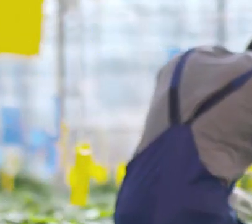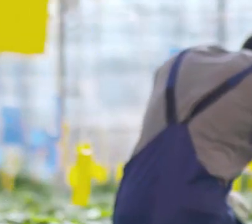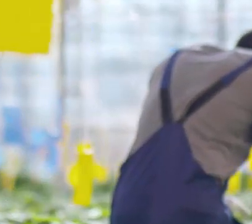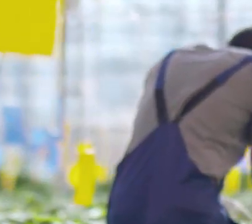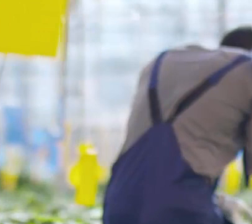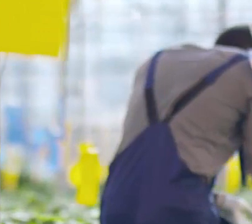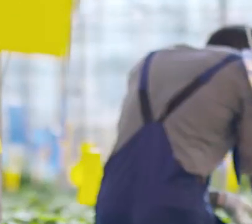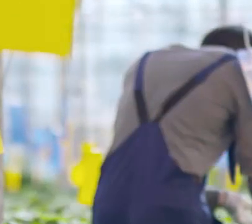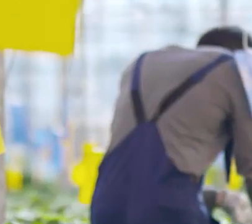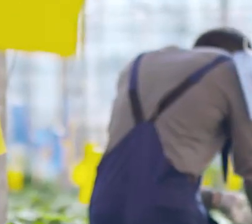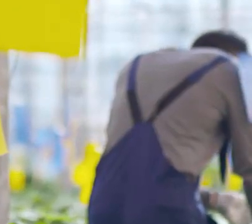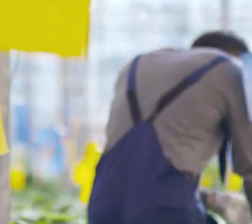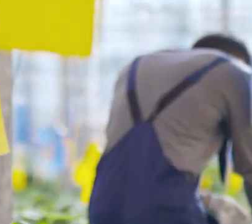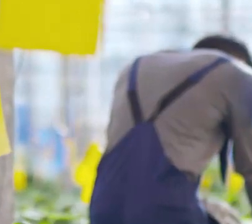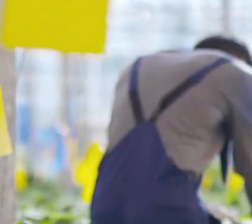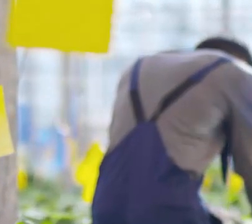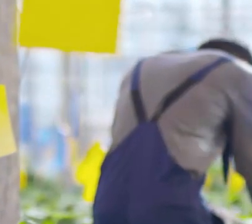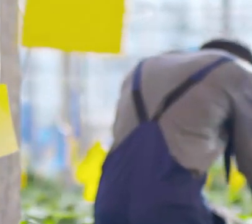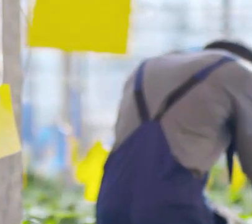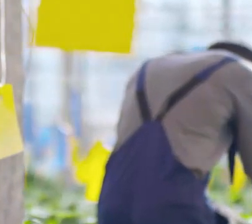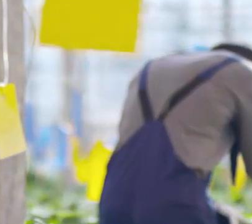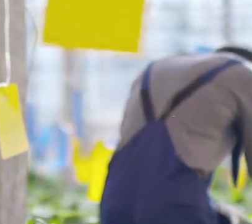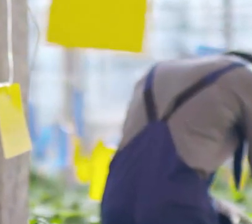Sous-titrage